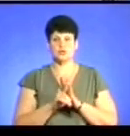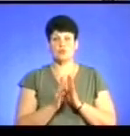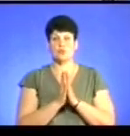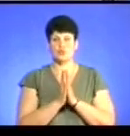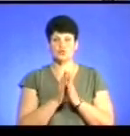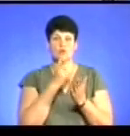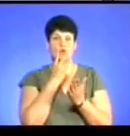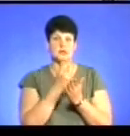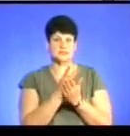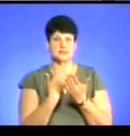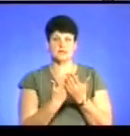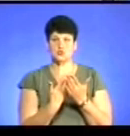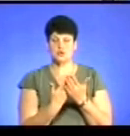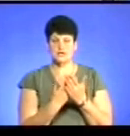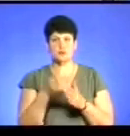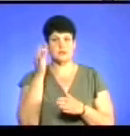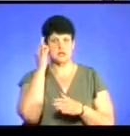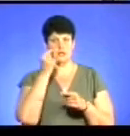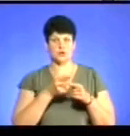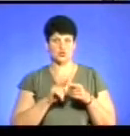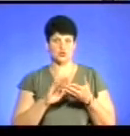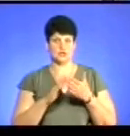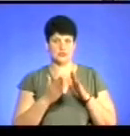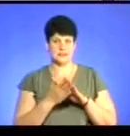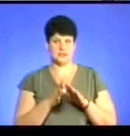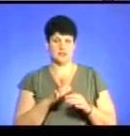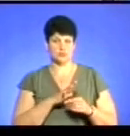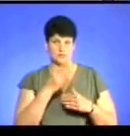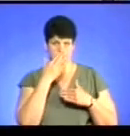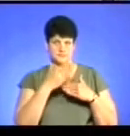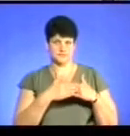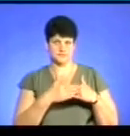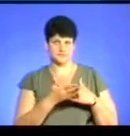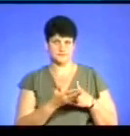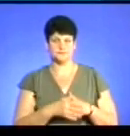сюжет, аби нагадати цю ситуацію, буквально, яка сталася кілька днів тому.